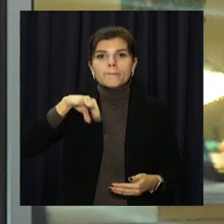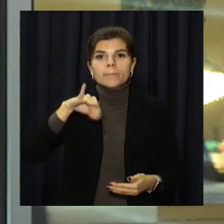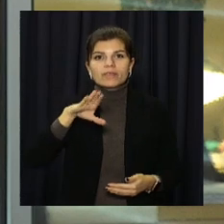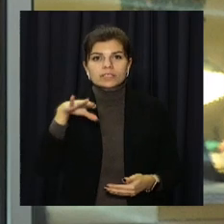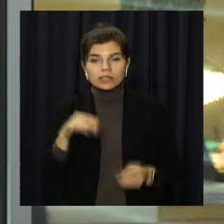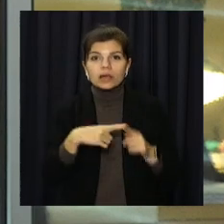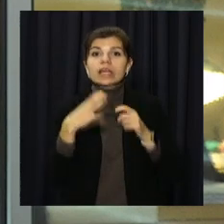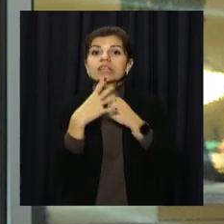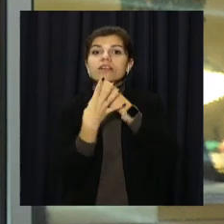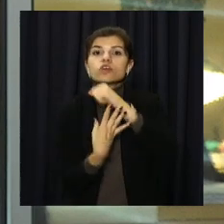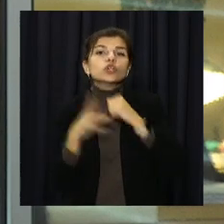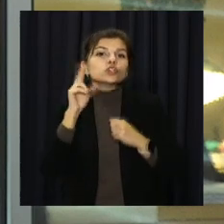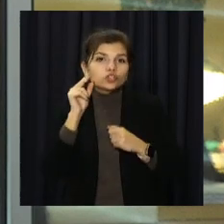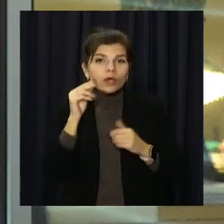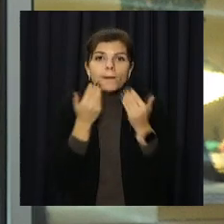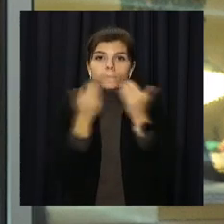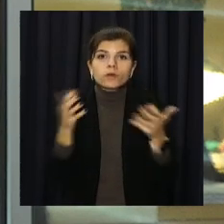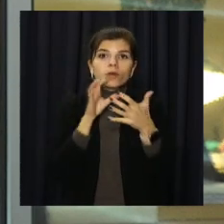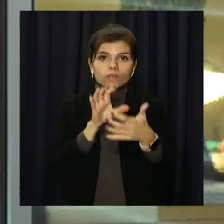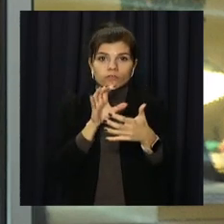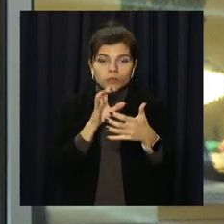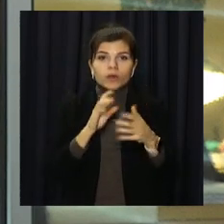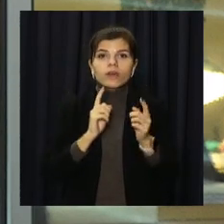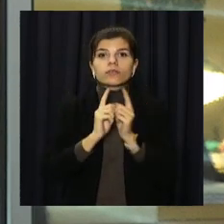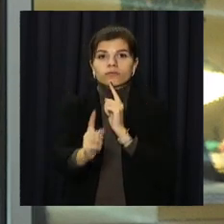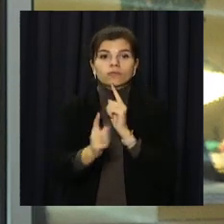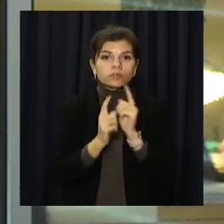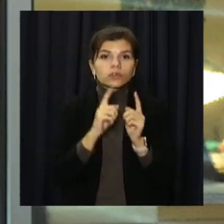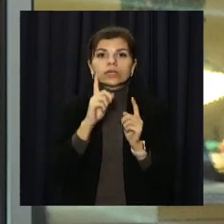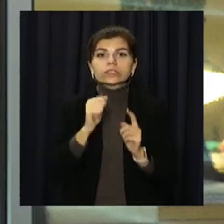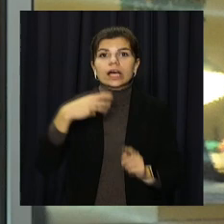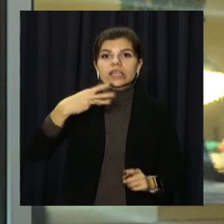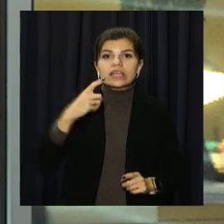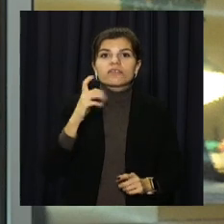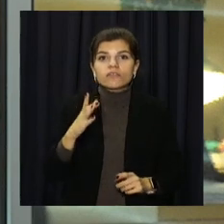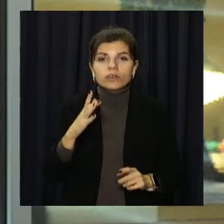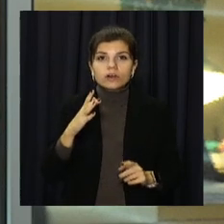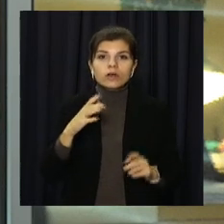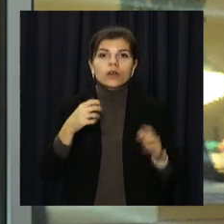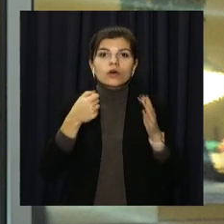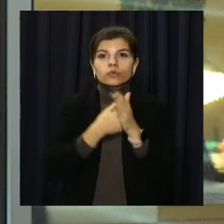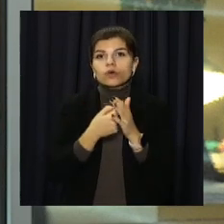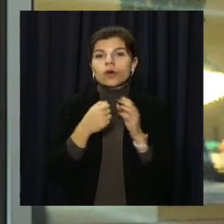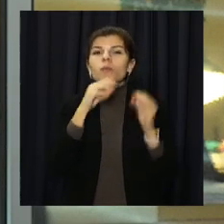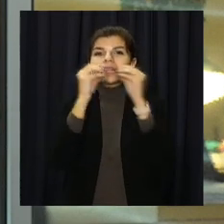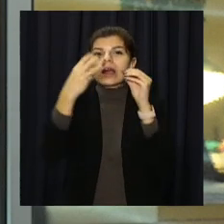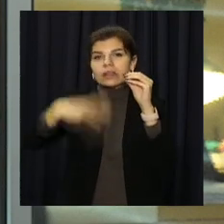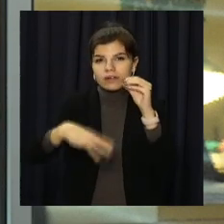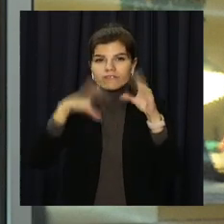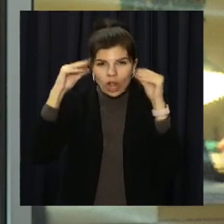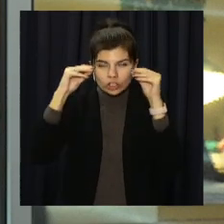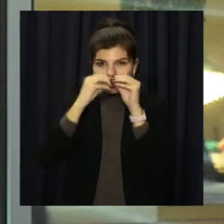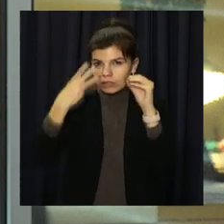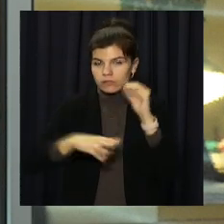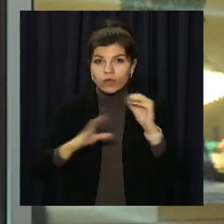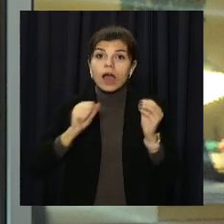листопада останні автобуси серед місця відправлятимуться за півгодини до 23-ї. А з вулиці Шолохова у бік центру